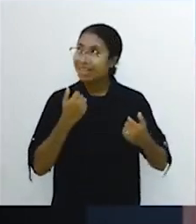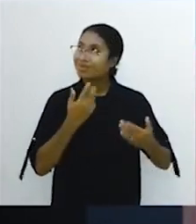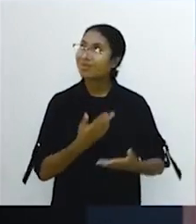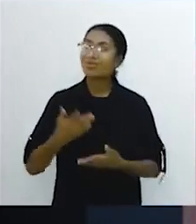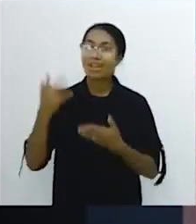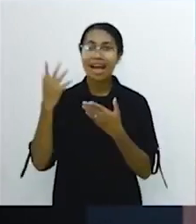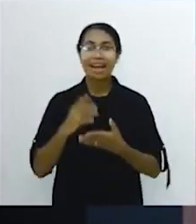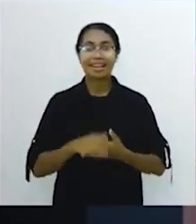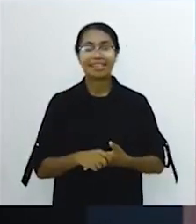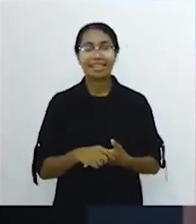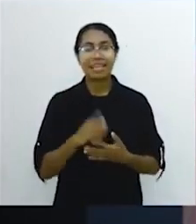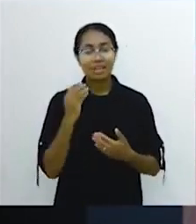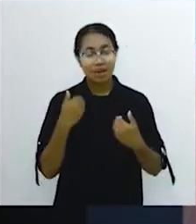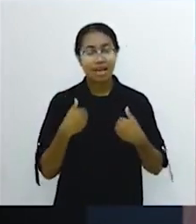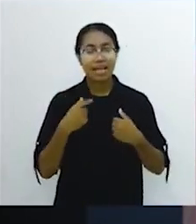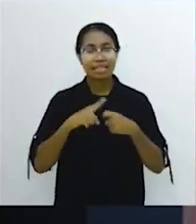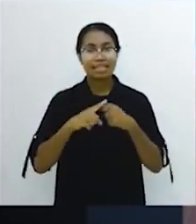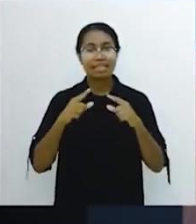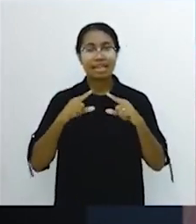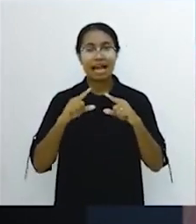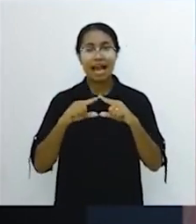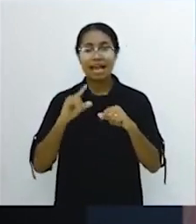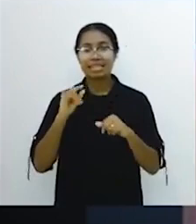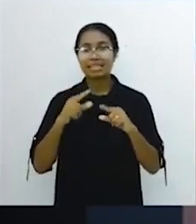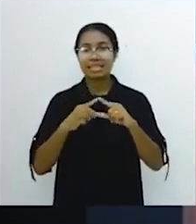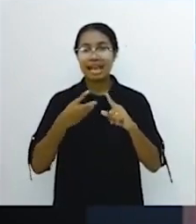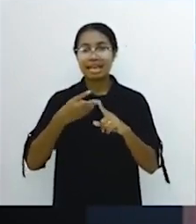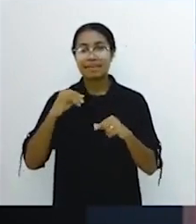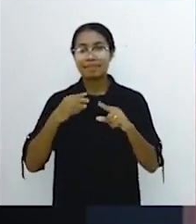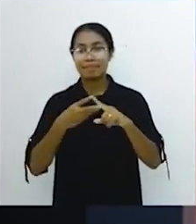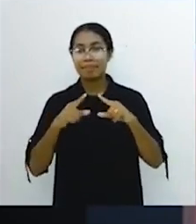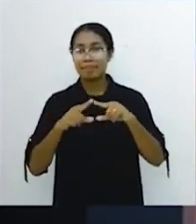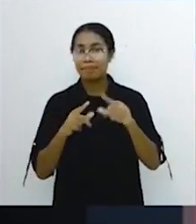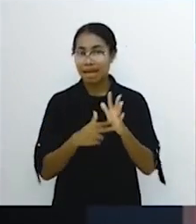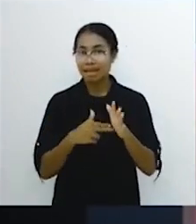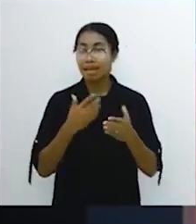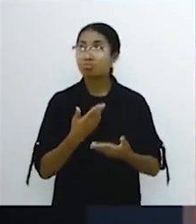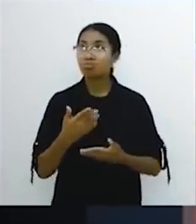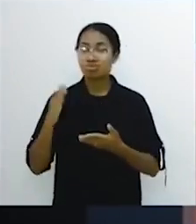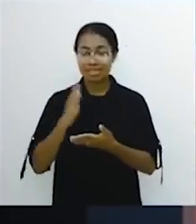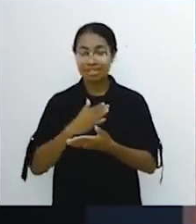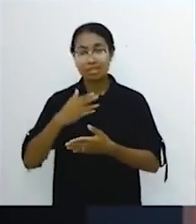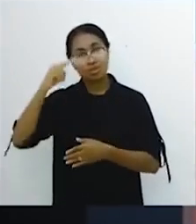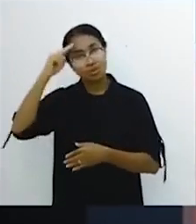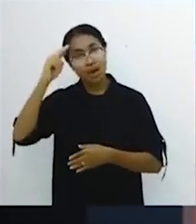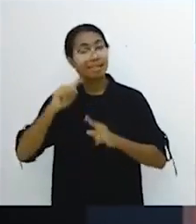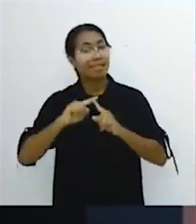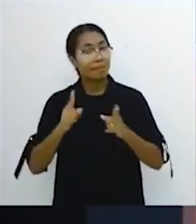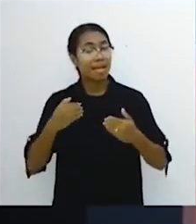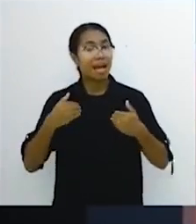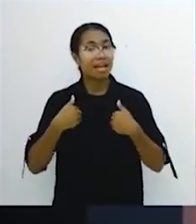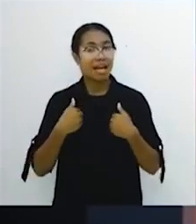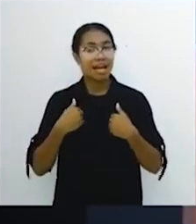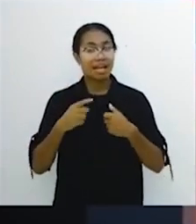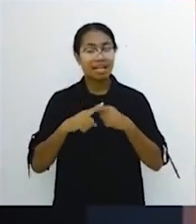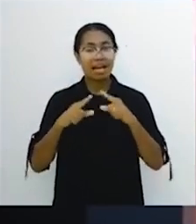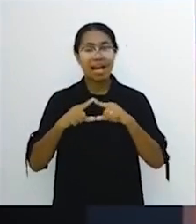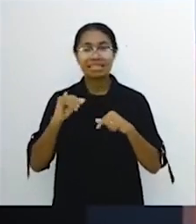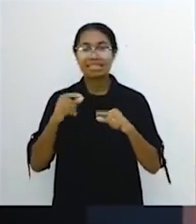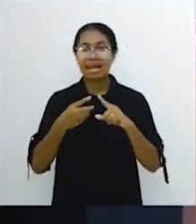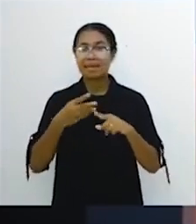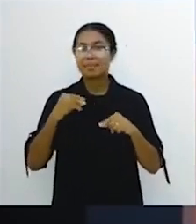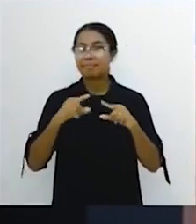dipermudahkan. Adalah keajaiban ketika orang sakit disembuhkan dan memuji Tuhan. Tapi adalah keajaiban yang lebih besar.